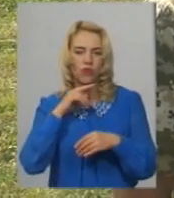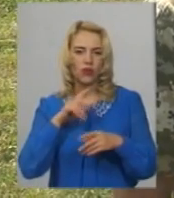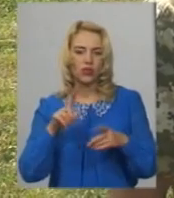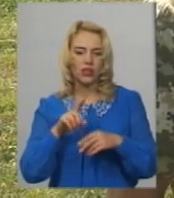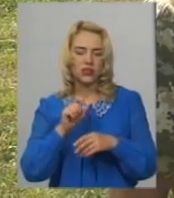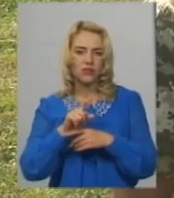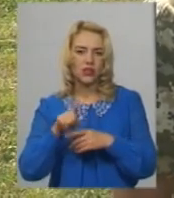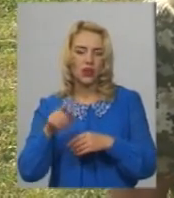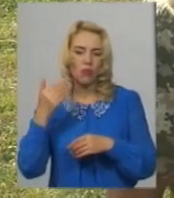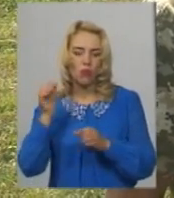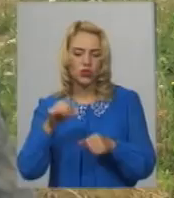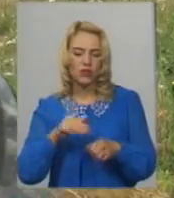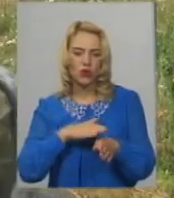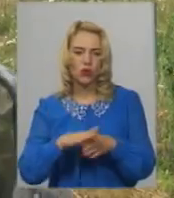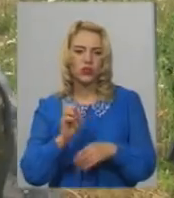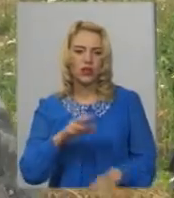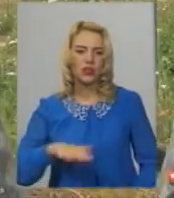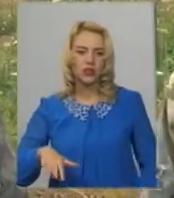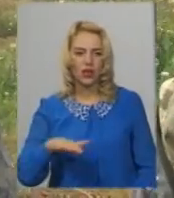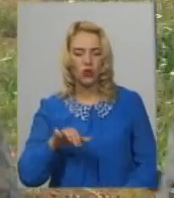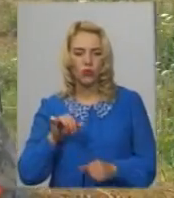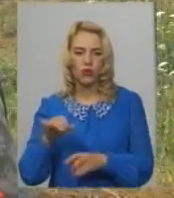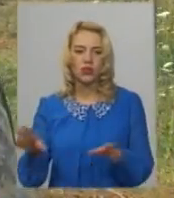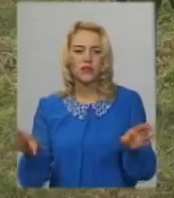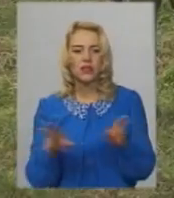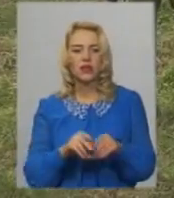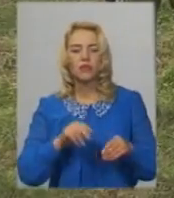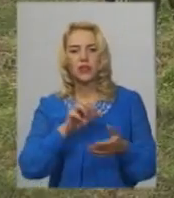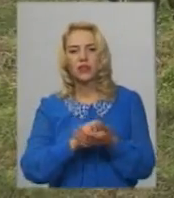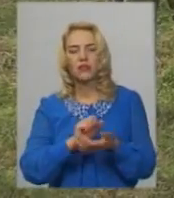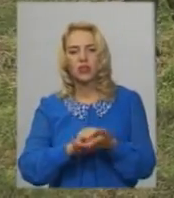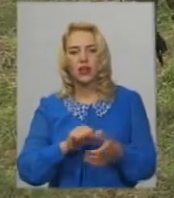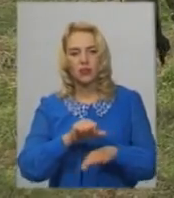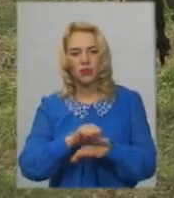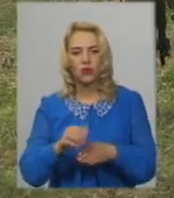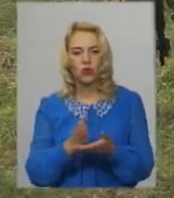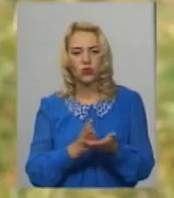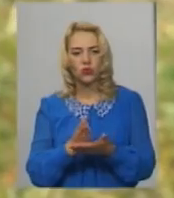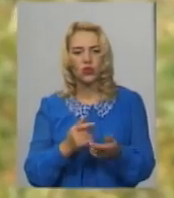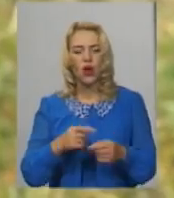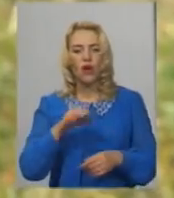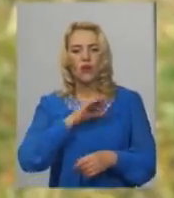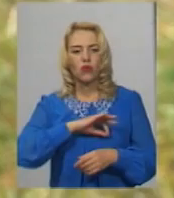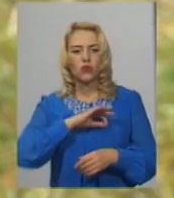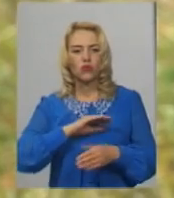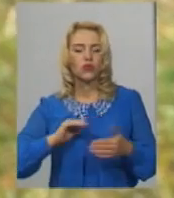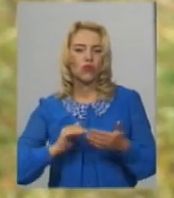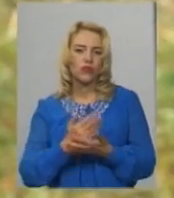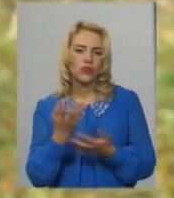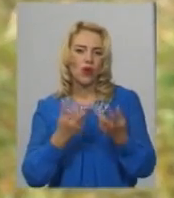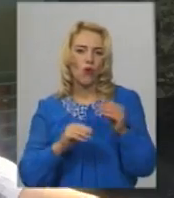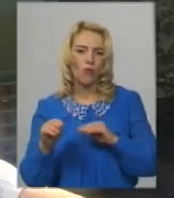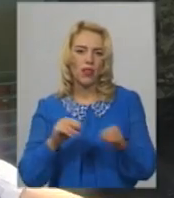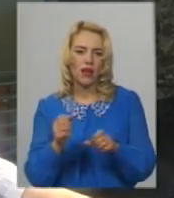в цьому контексті виконувати, як тероборона. Для взаємних навчань прикордонники використовують новітні зразки військового обладнання, додає Андрій